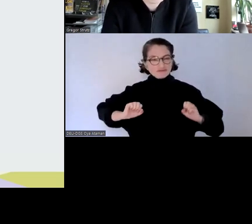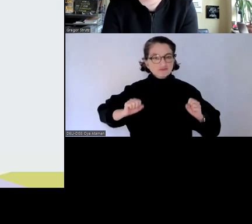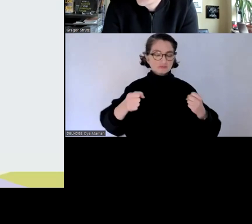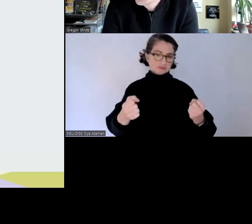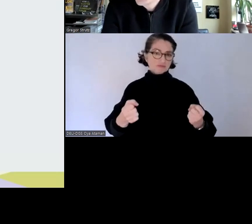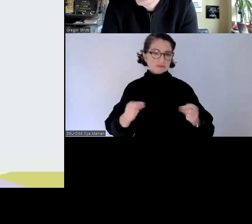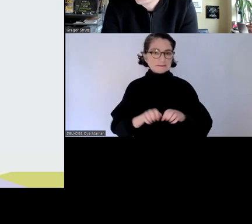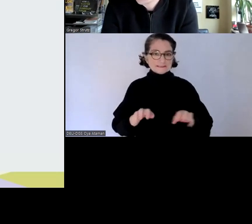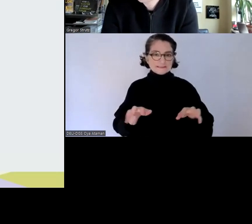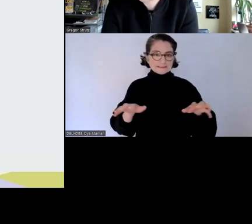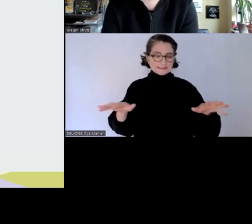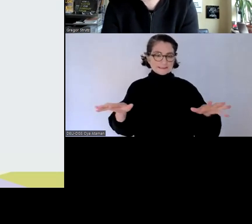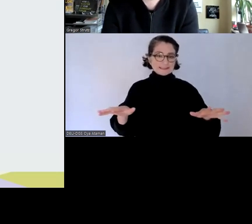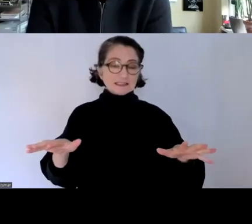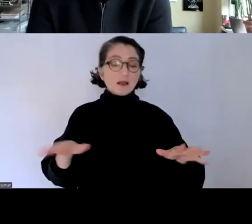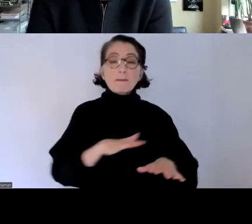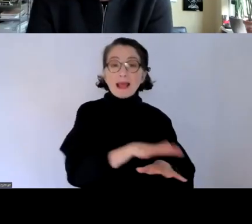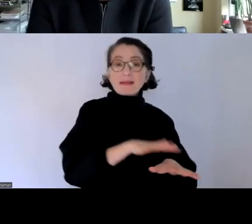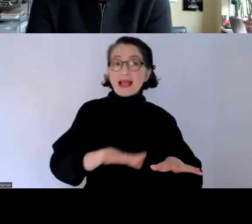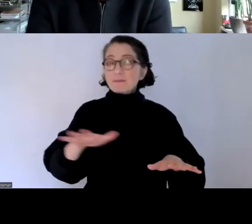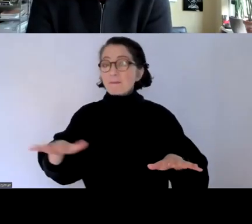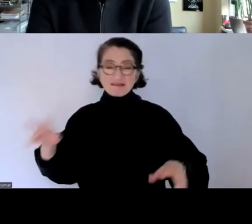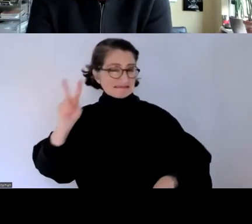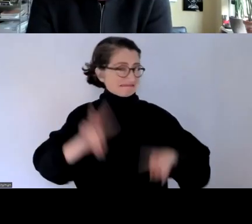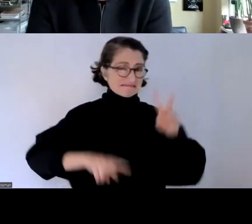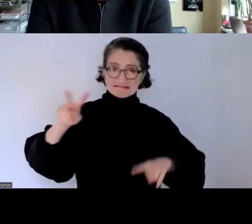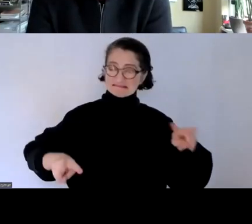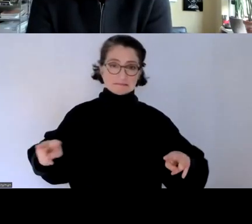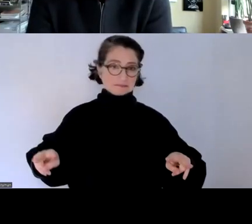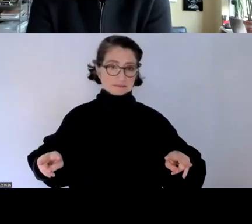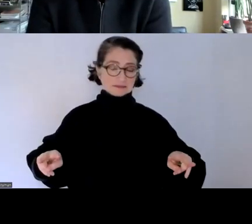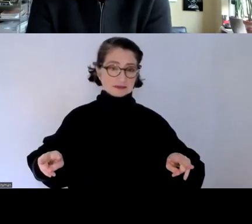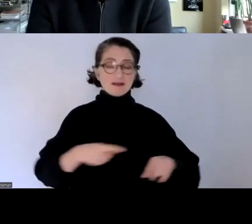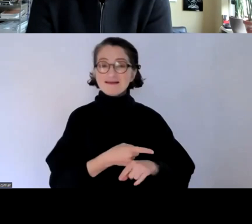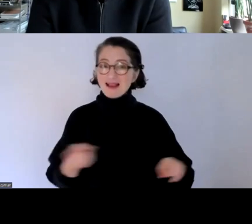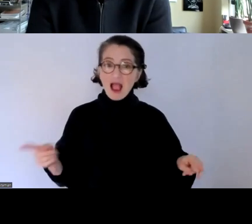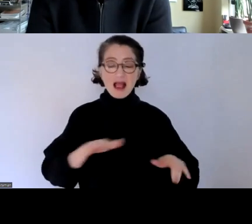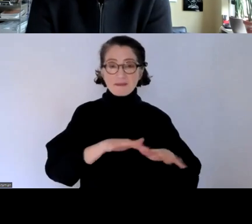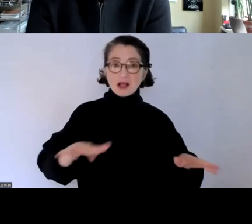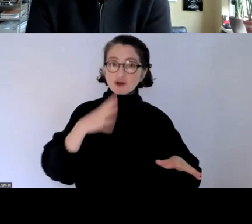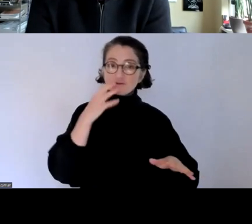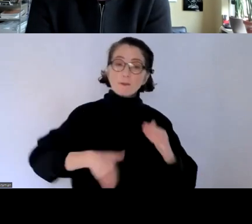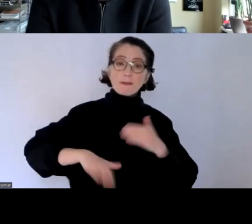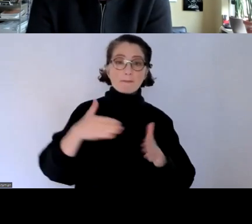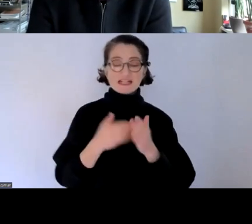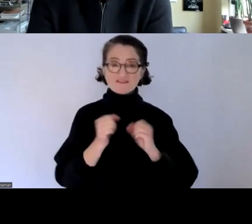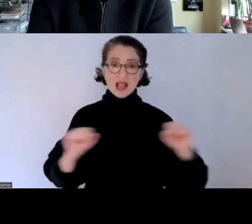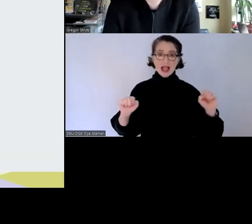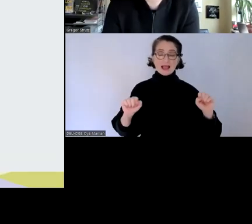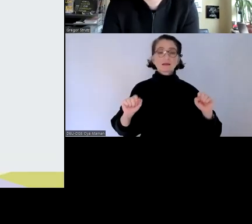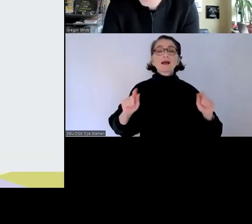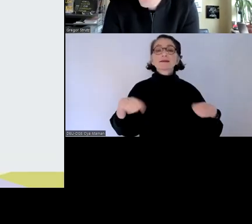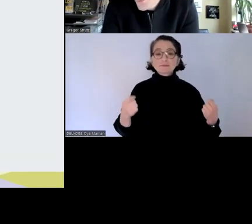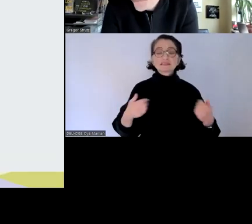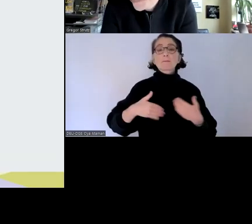bereichen letzten endes dafür eintreten dass es mehr barrierefreiheit gibt und damit mehr inklusion für